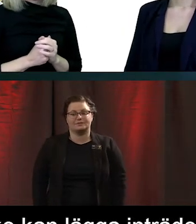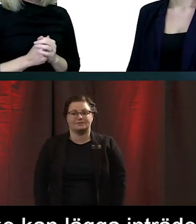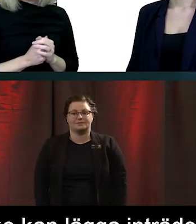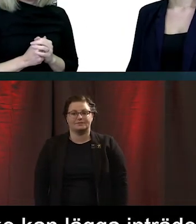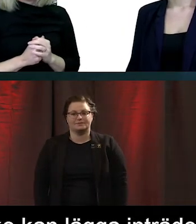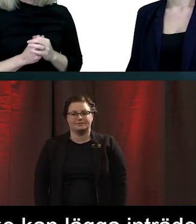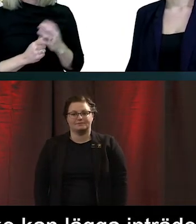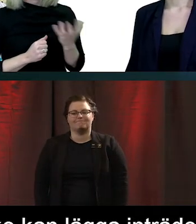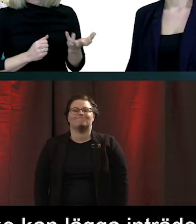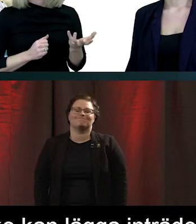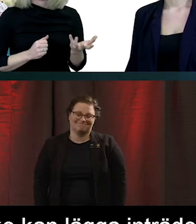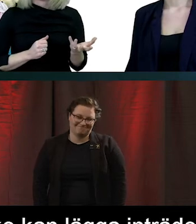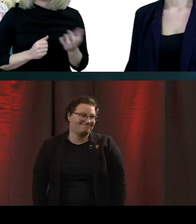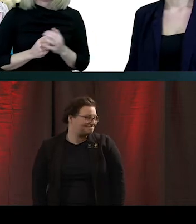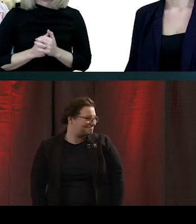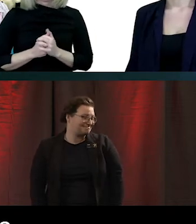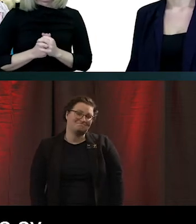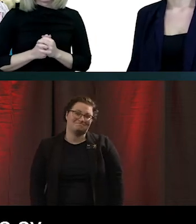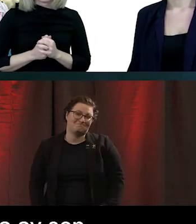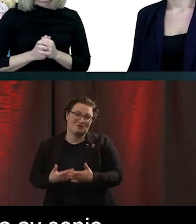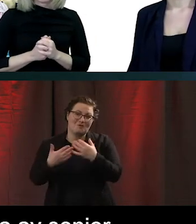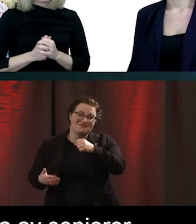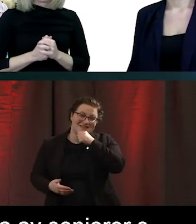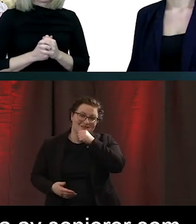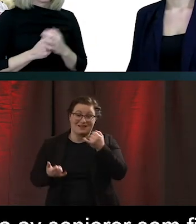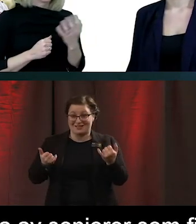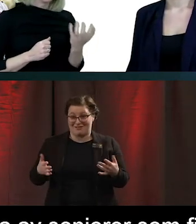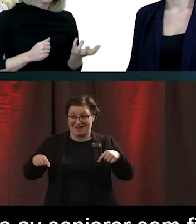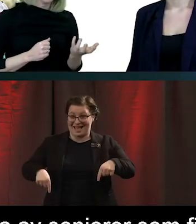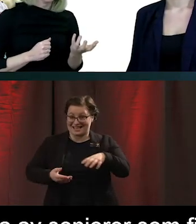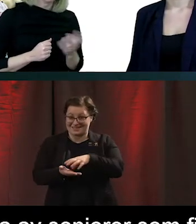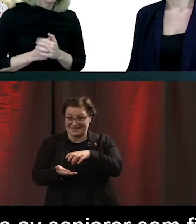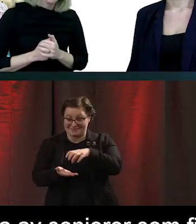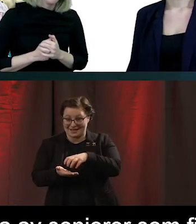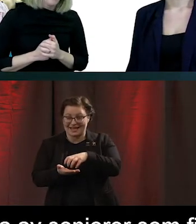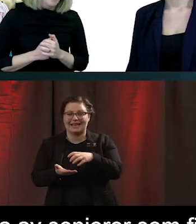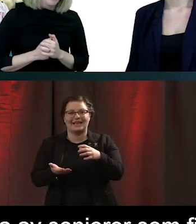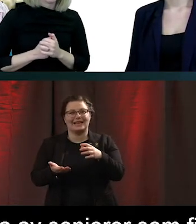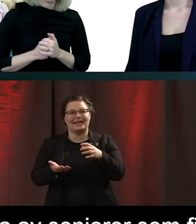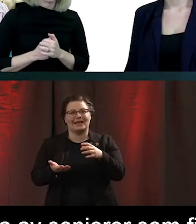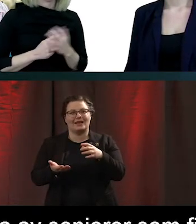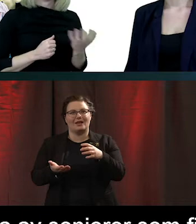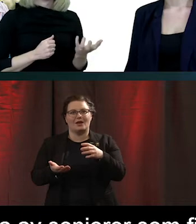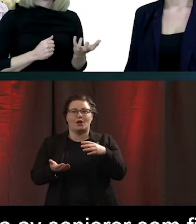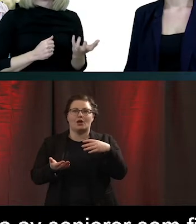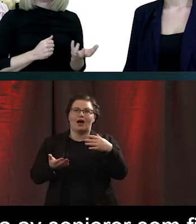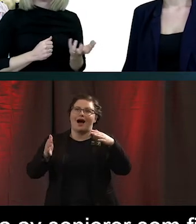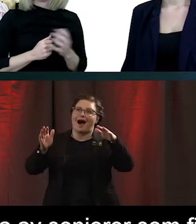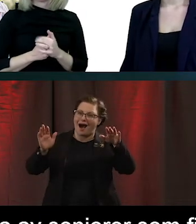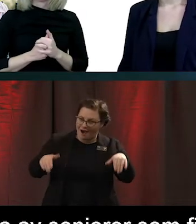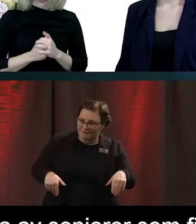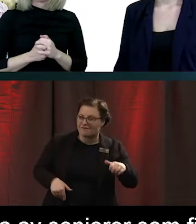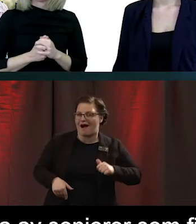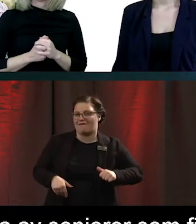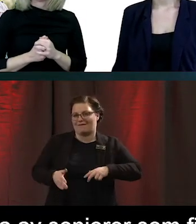Och sen är det ju så att många av de seniorer som finns idag i samhället De är ju och har haft kanske teknik i